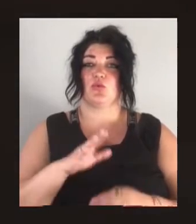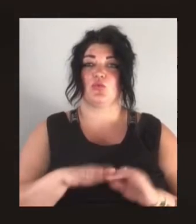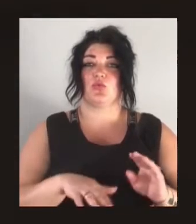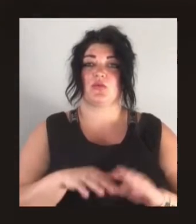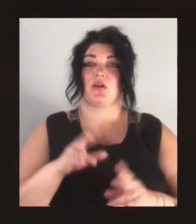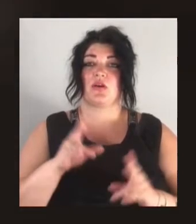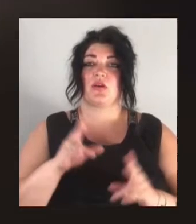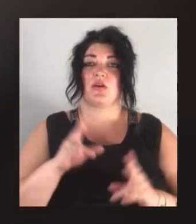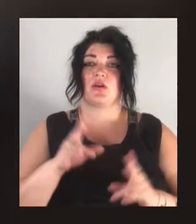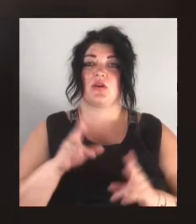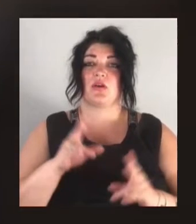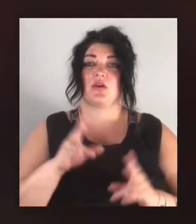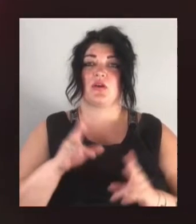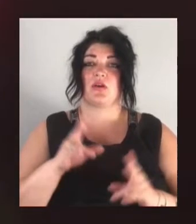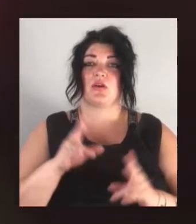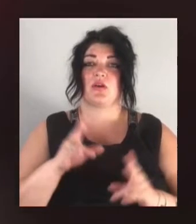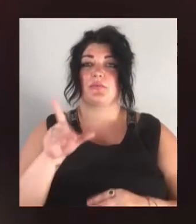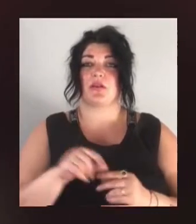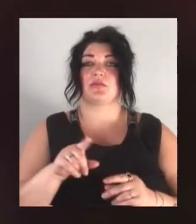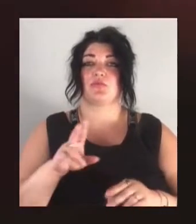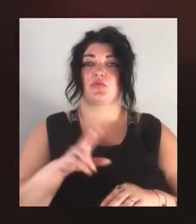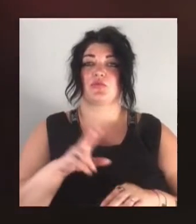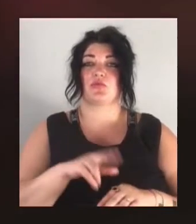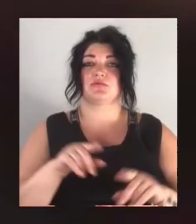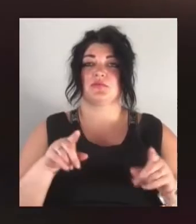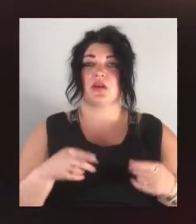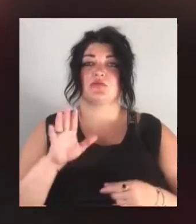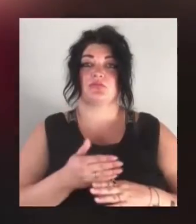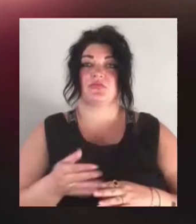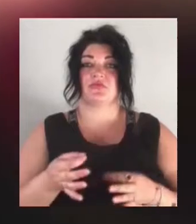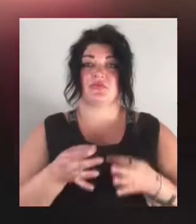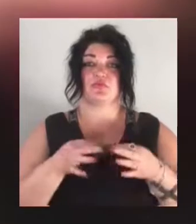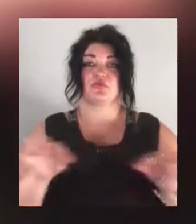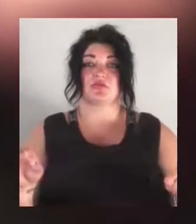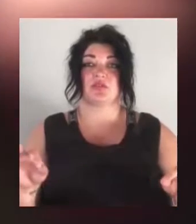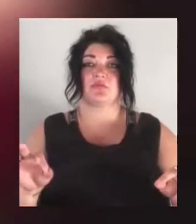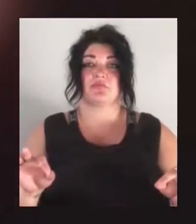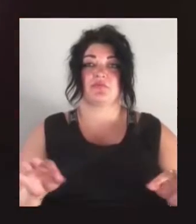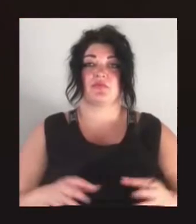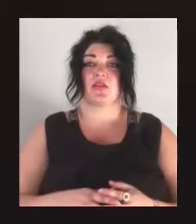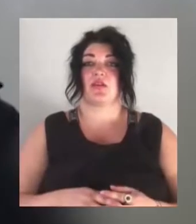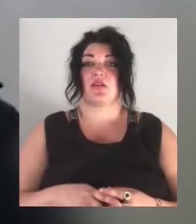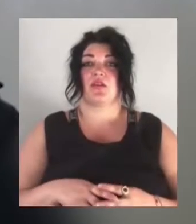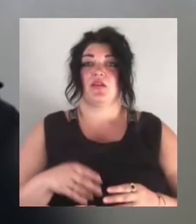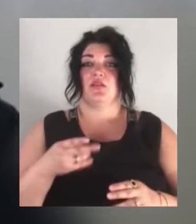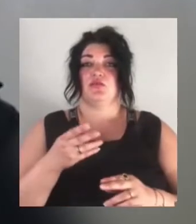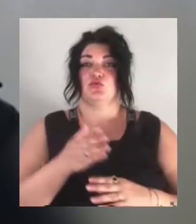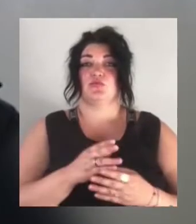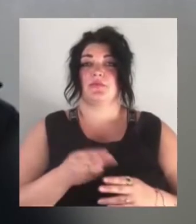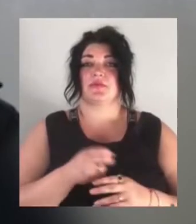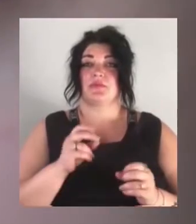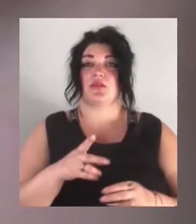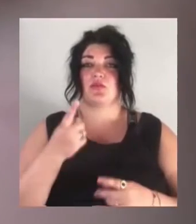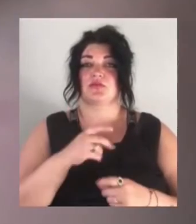затримала, а згодом відпустила. 15 травня поточного року Служба безпеки оголосила про підозру обом нападникам на Стерненка.